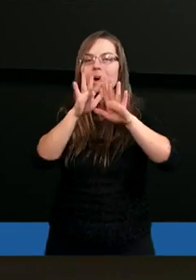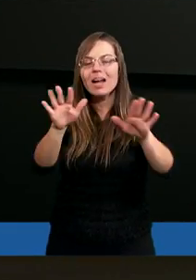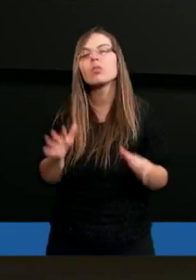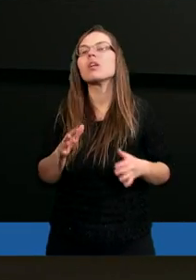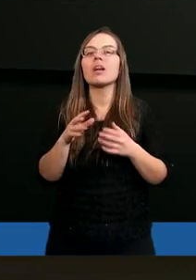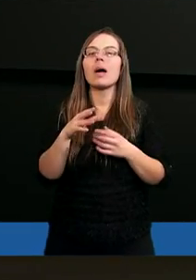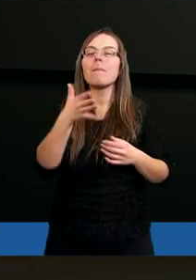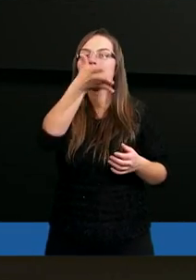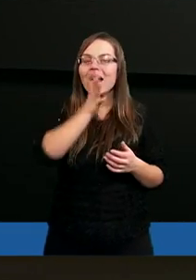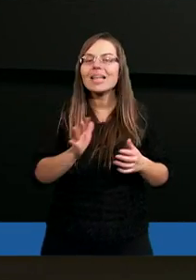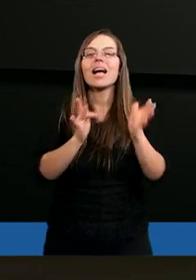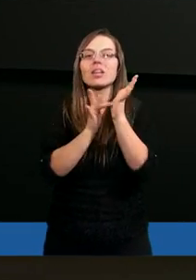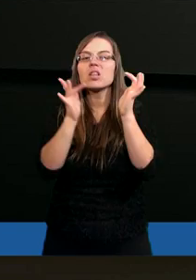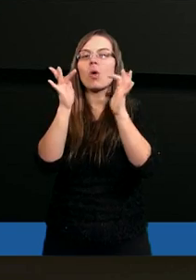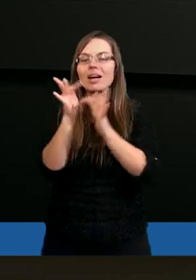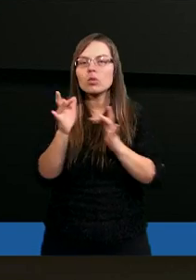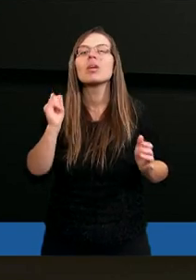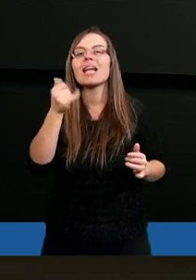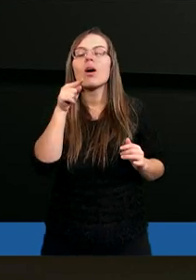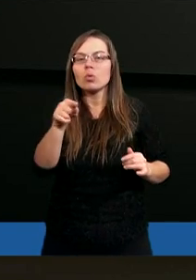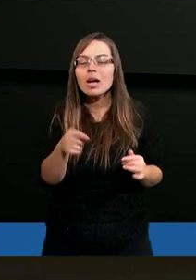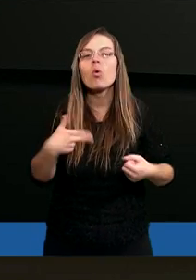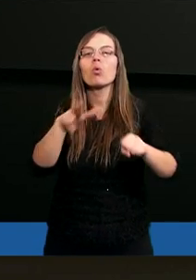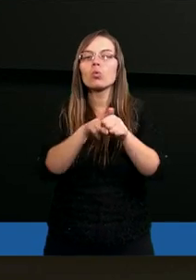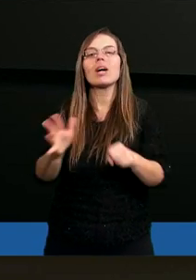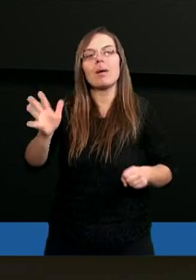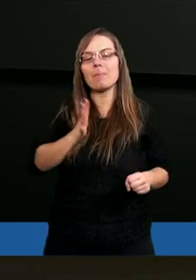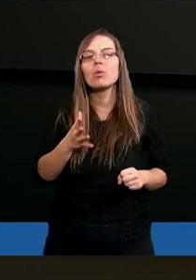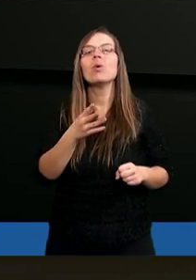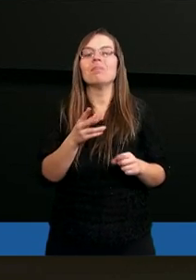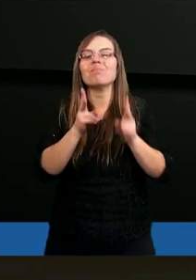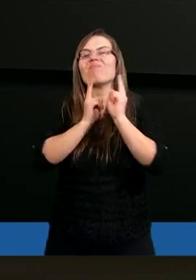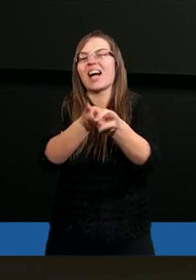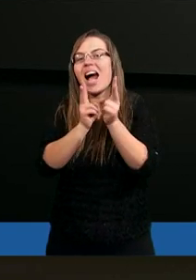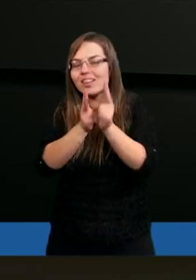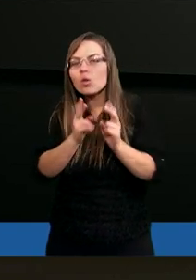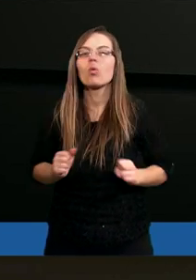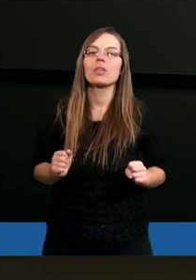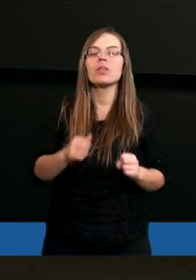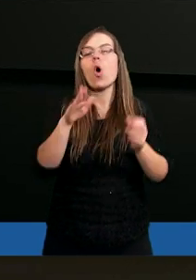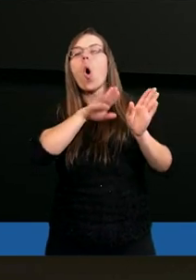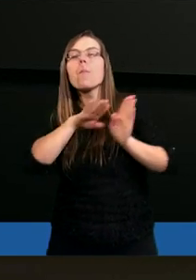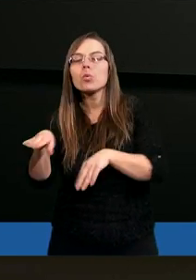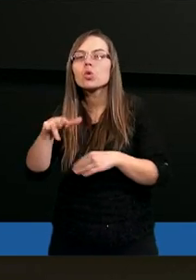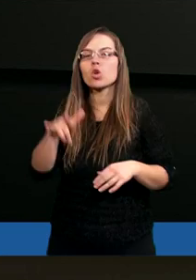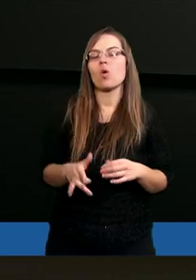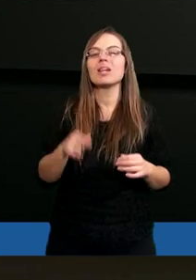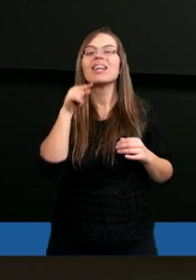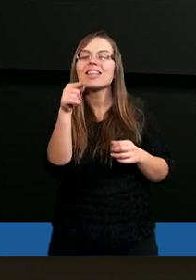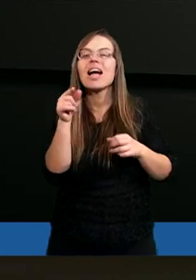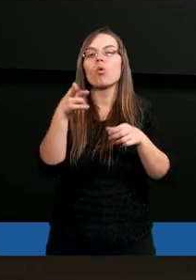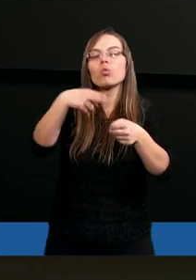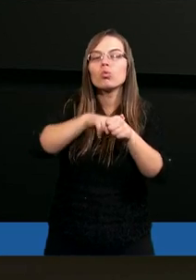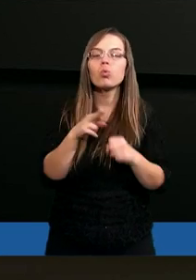Mesjasza, wiemy Jezusa Chrystusa, jako tego, który był zgardzony, tego, który był opuszczony,